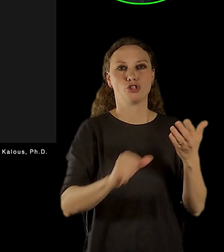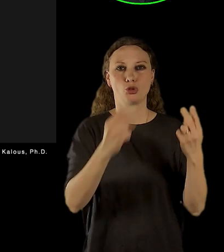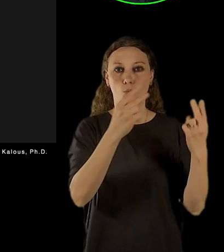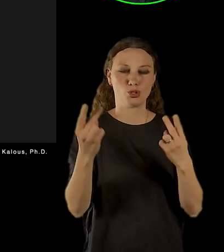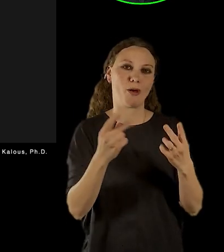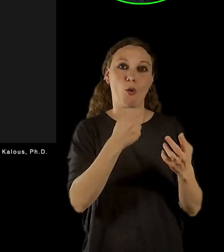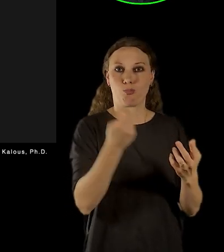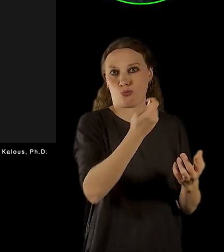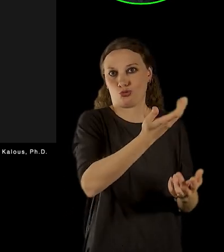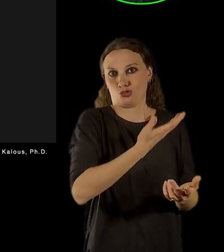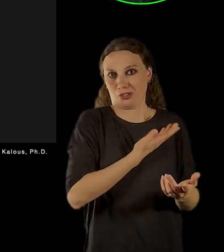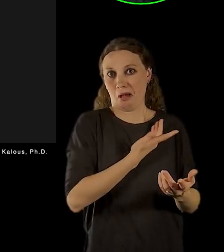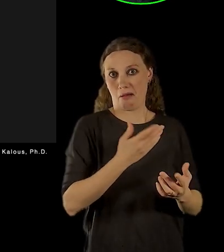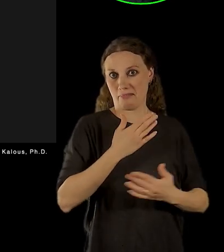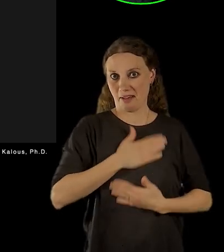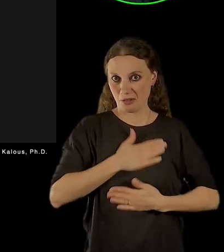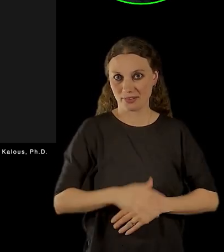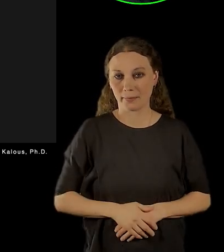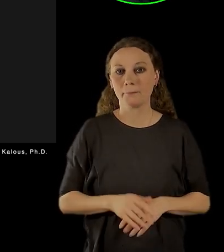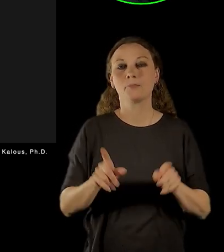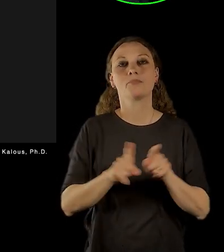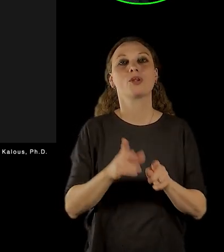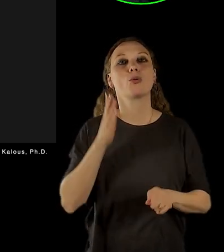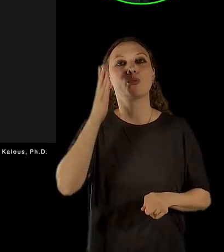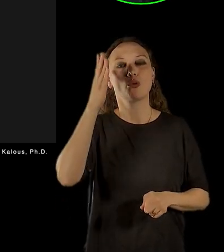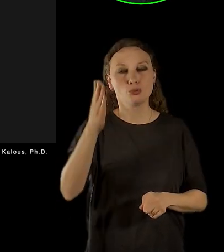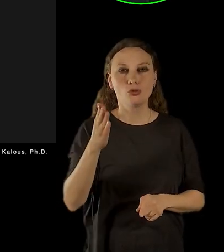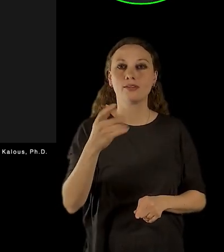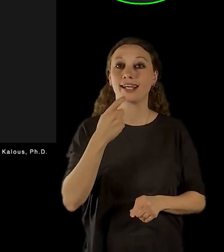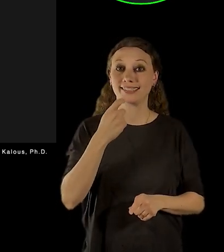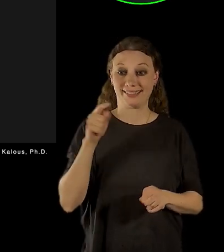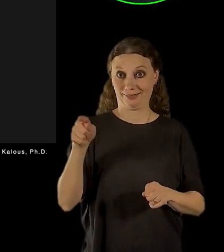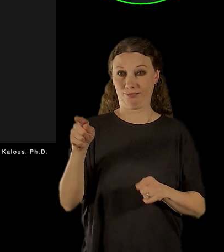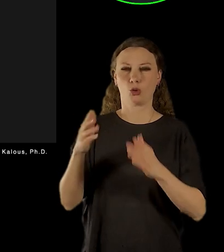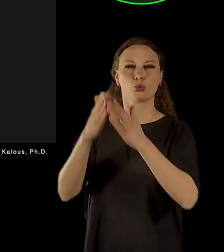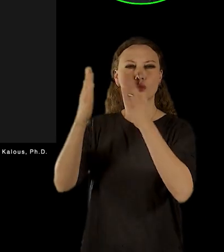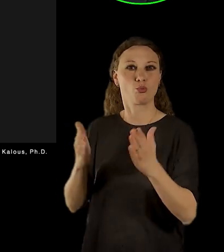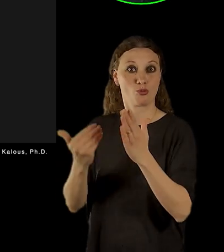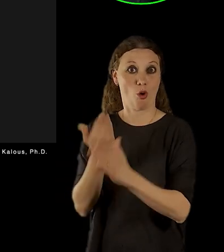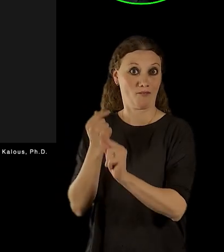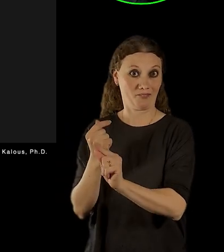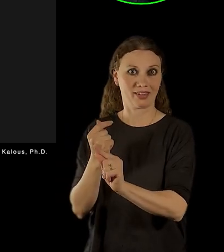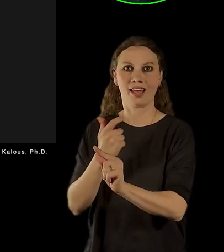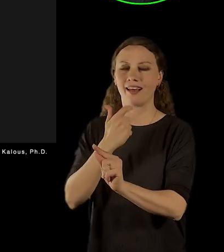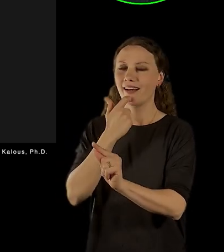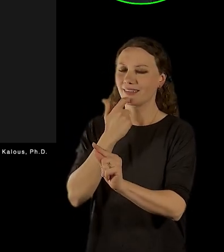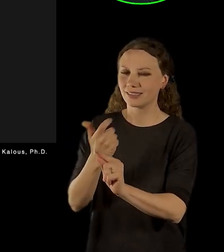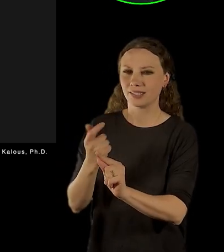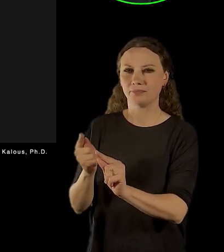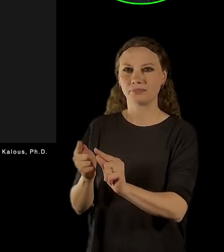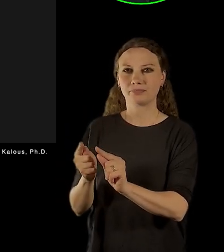Do budoucna bychom také chtěli v domě pážat vytvořit prostředí, které by více nám umožnilo